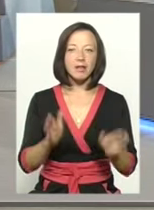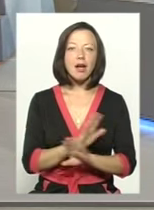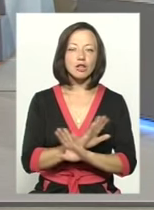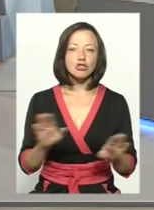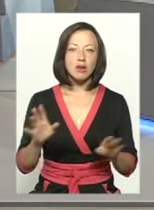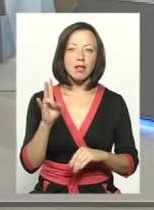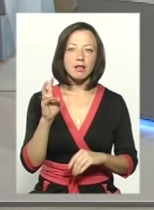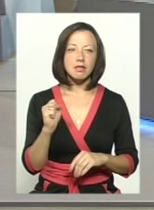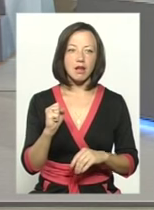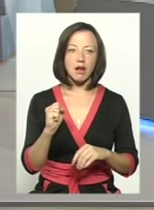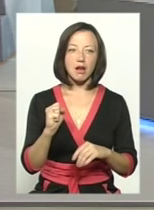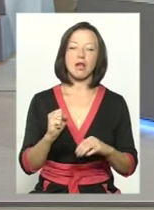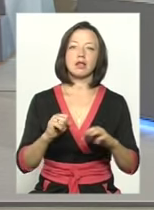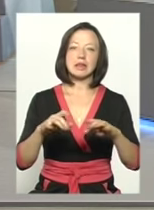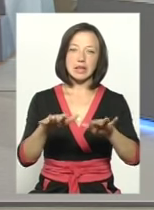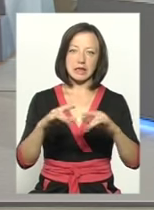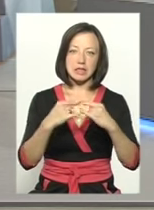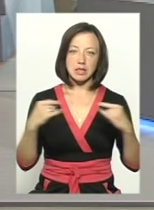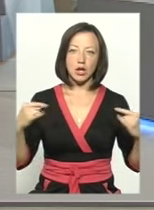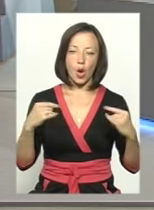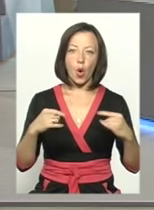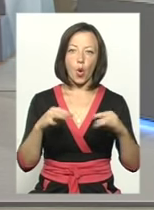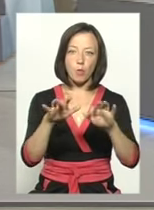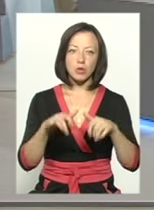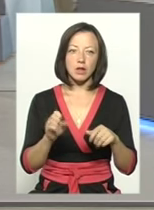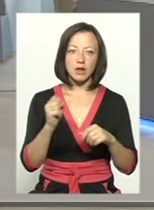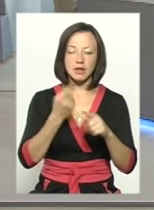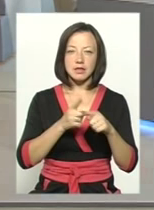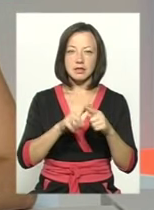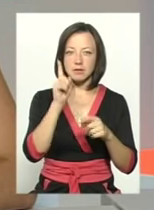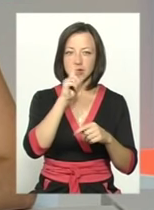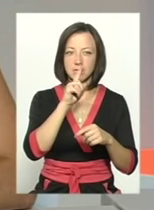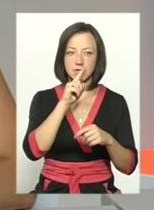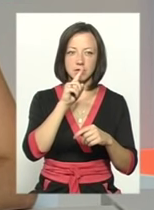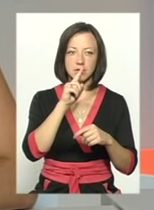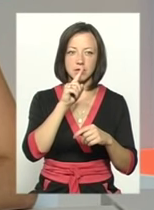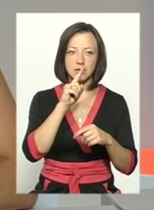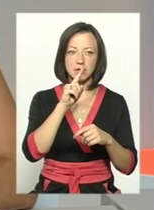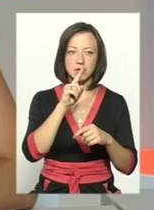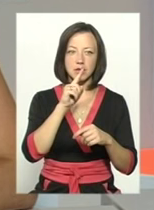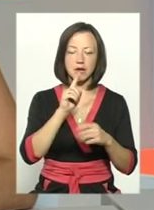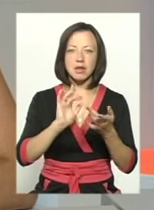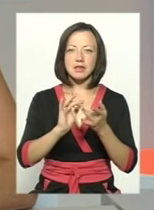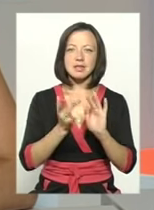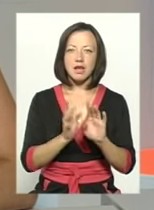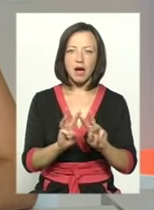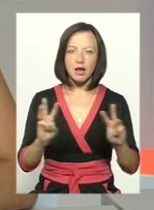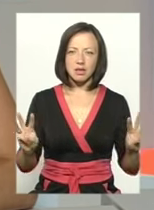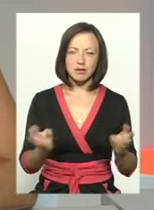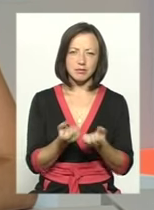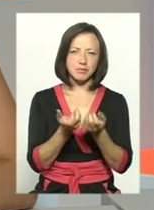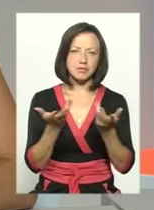на настільних комп'ютерах використовується, але й у вебі, це наші багаточисельні сайти, також